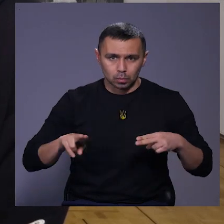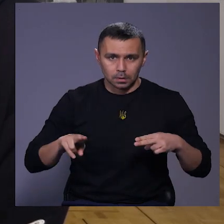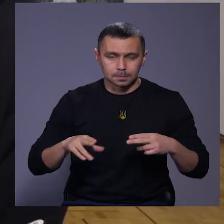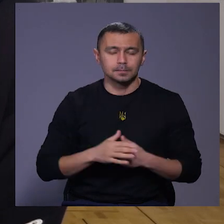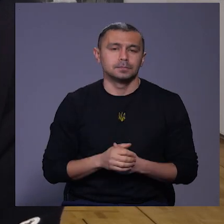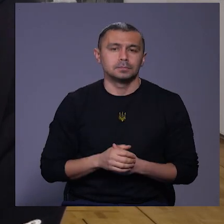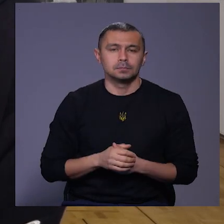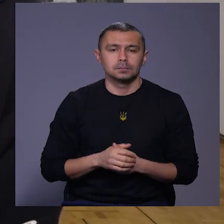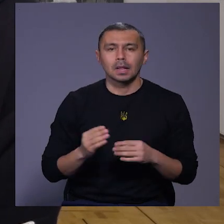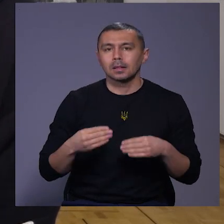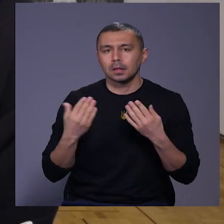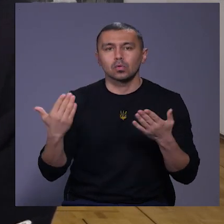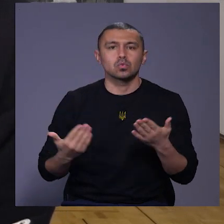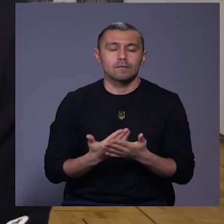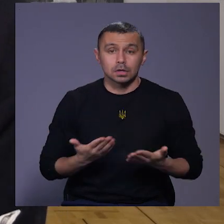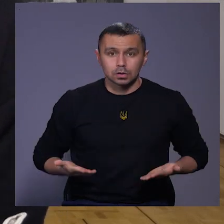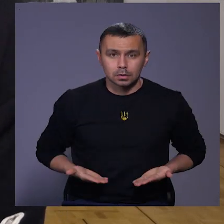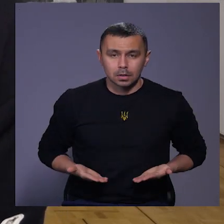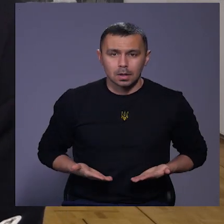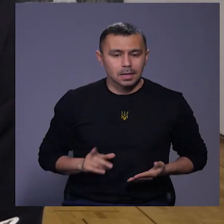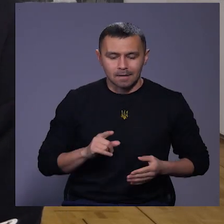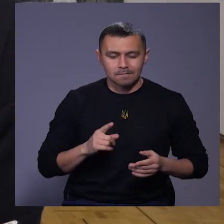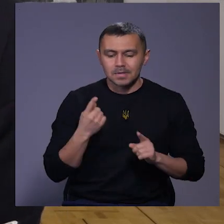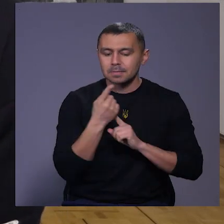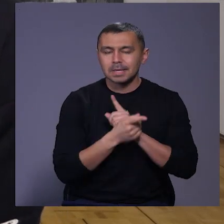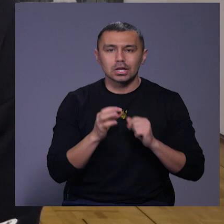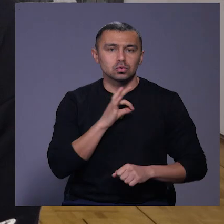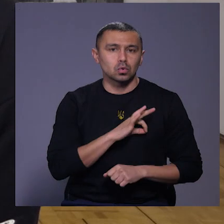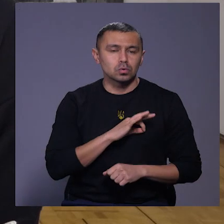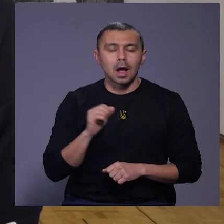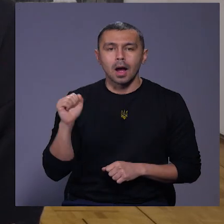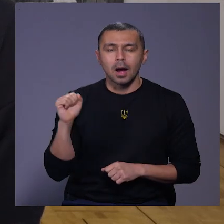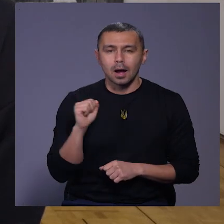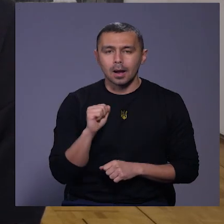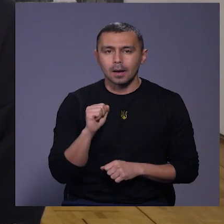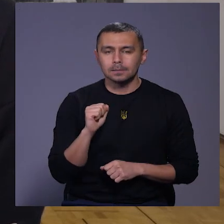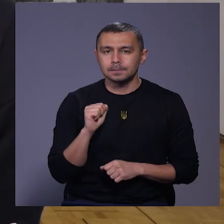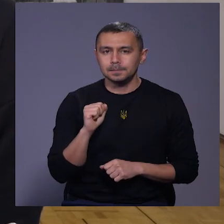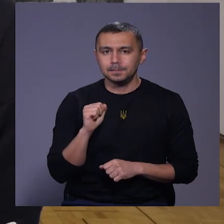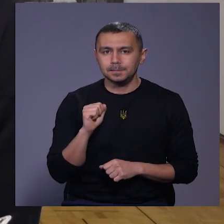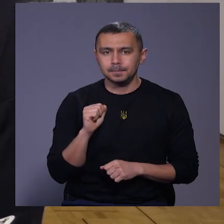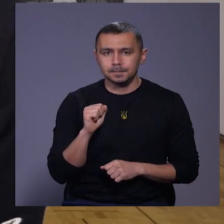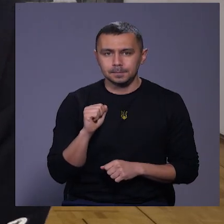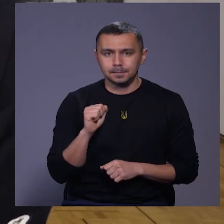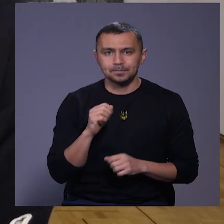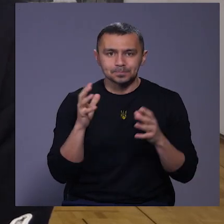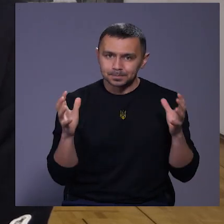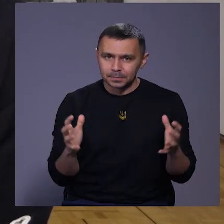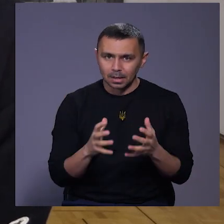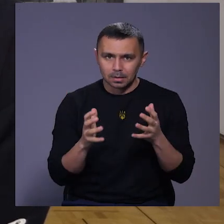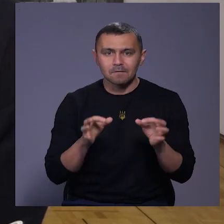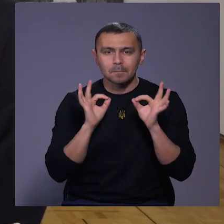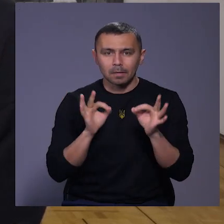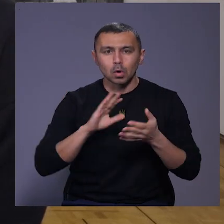дати їй нове життя не в перешиванні тих сорочок, а в зберіганні їх в